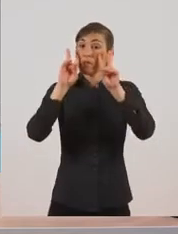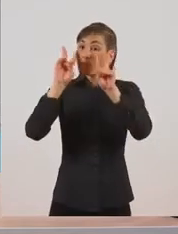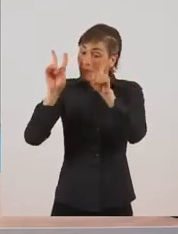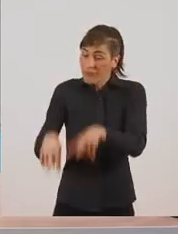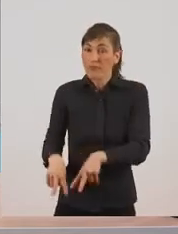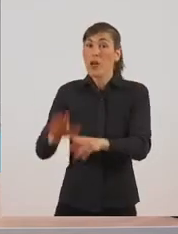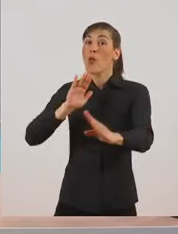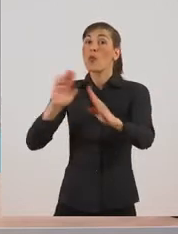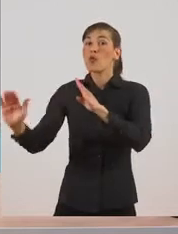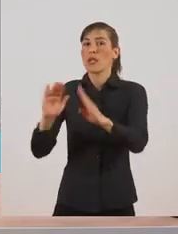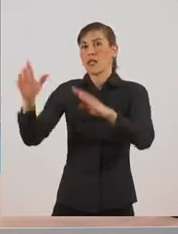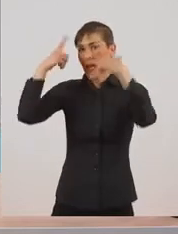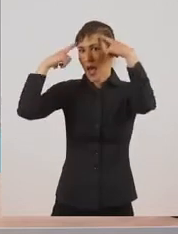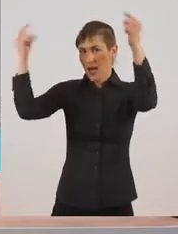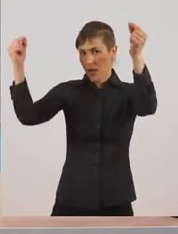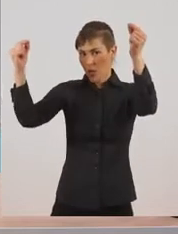προστατεύουν.